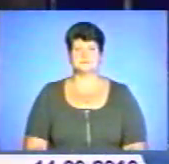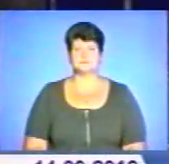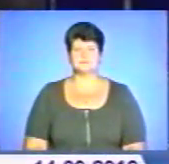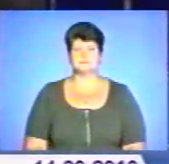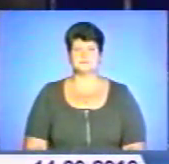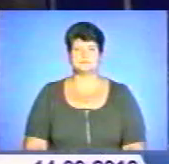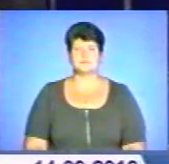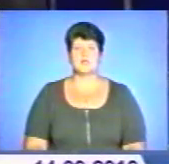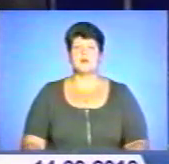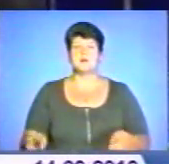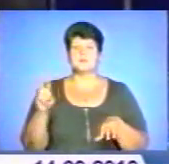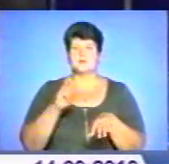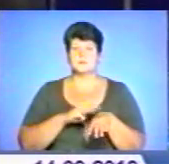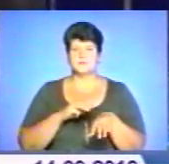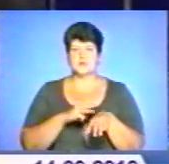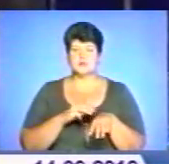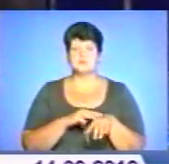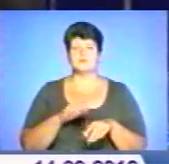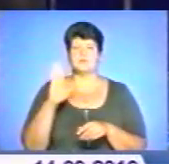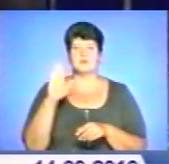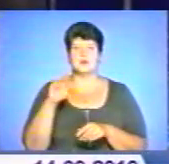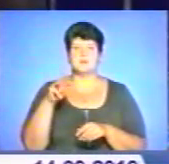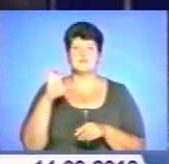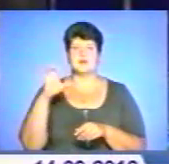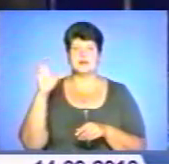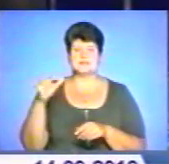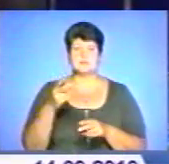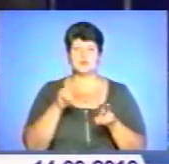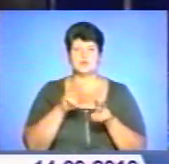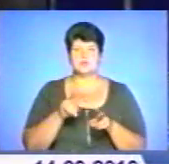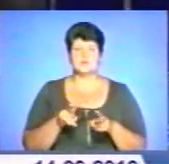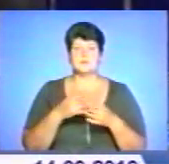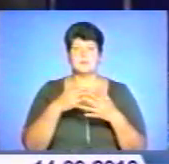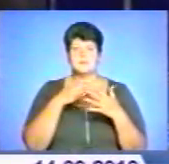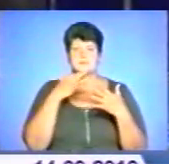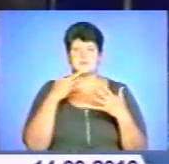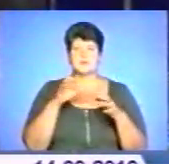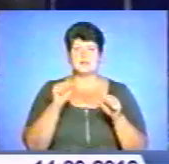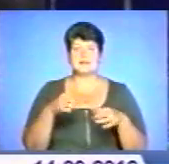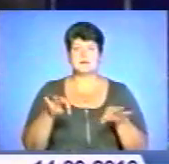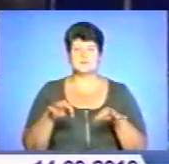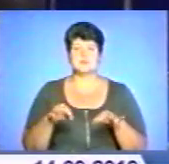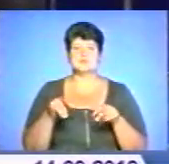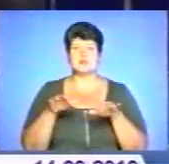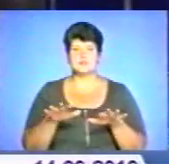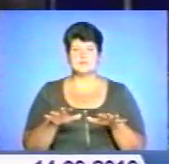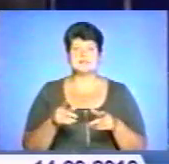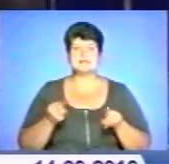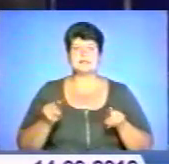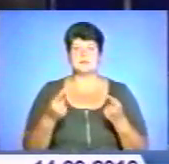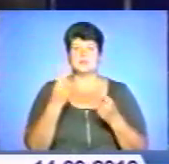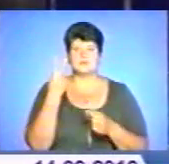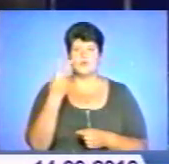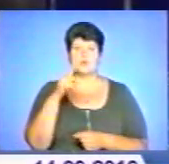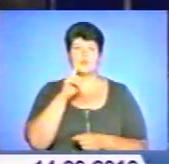Оперативники Тернопільського міськвідділу внутрішніх справ за підозрою у вчиненні серії незаконних заволодінь транспортними засобами затримали двох